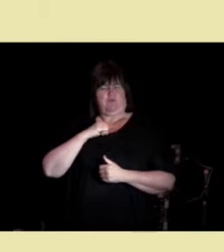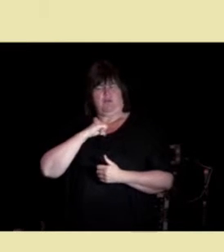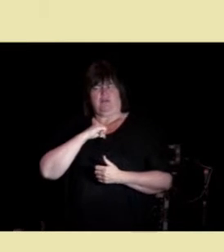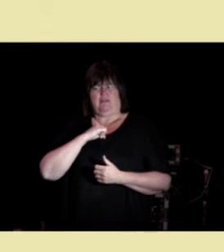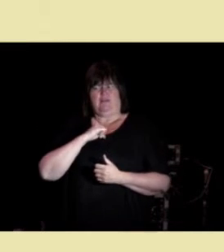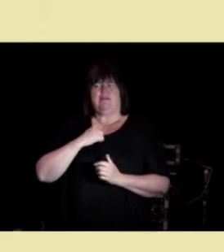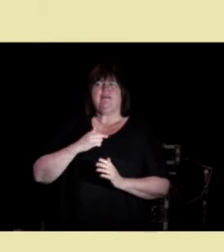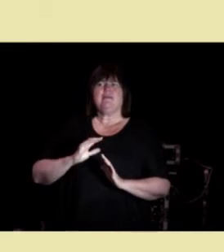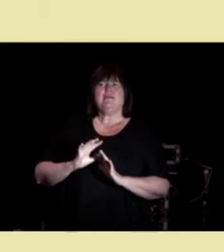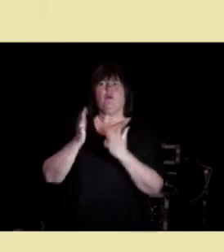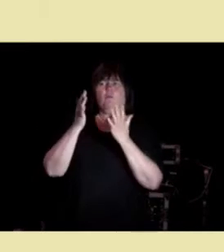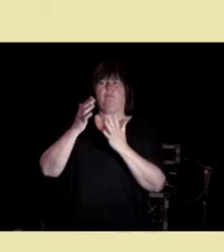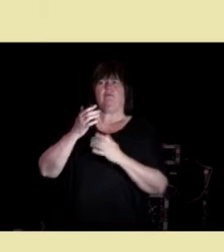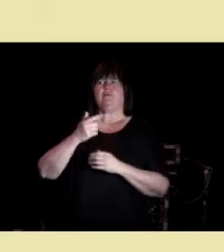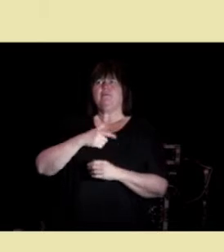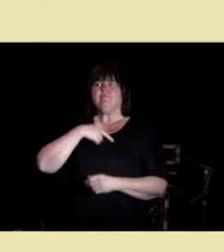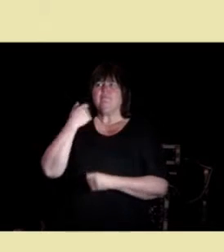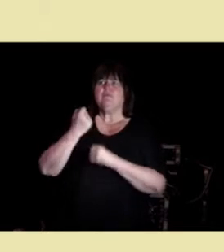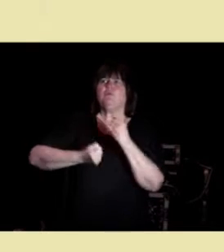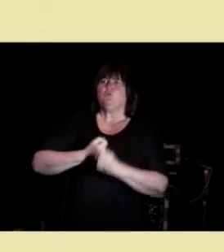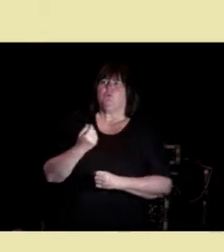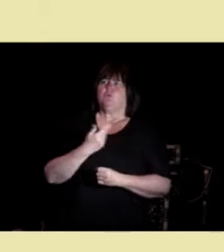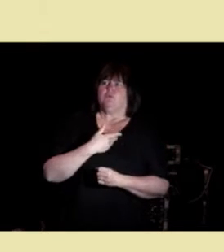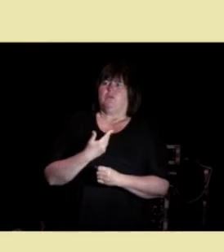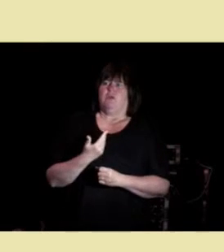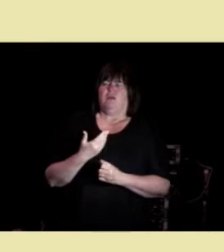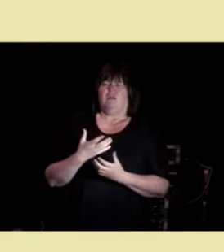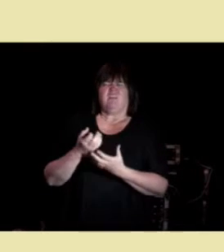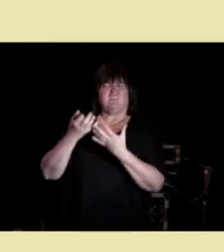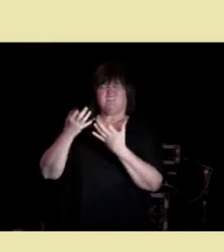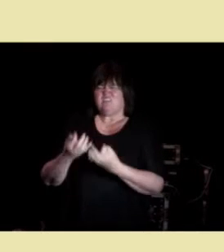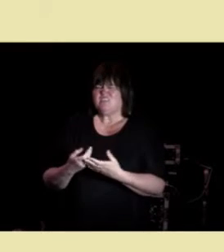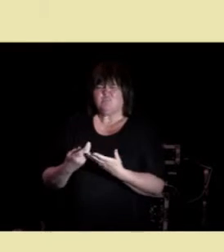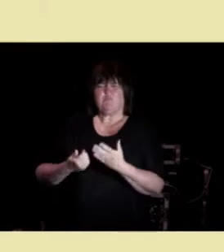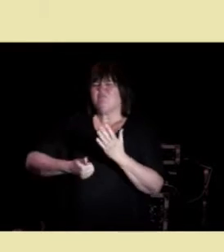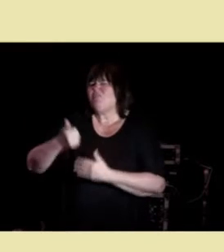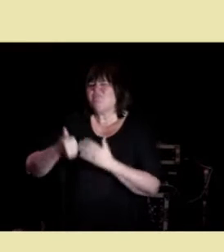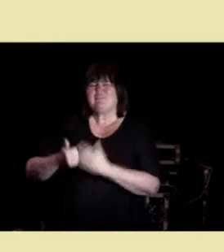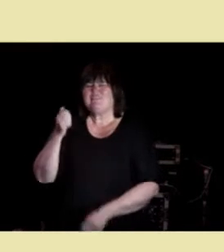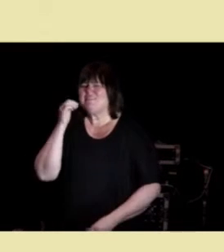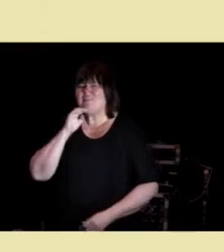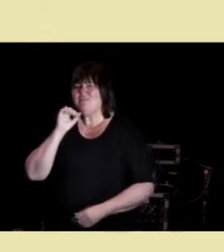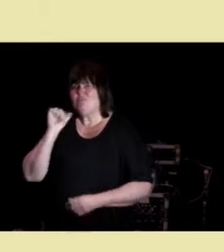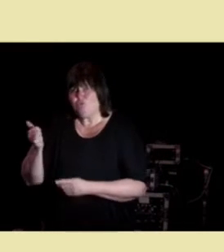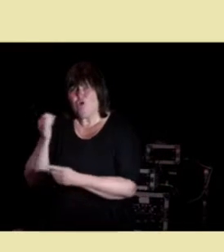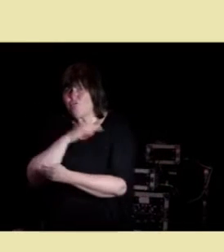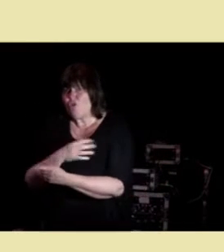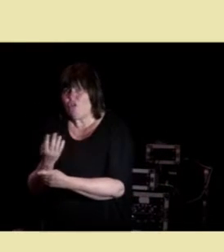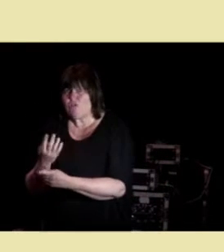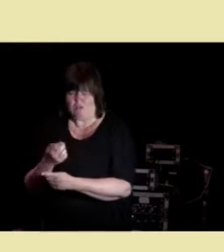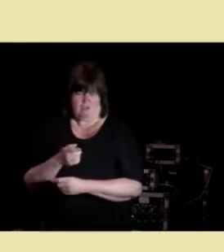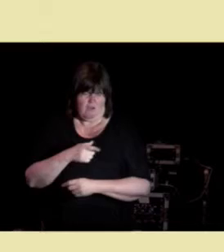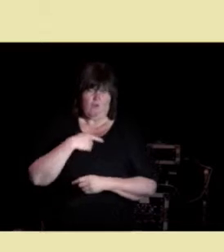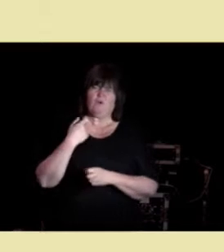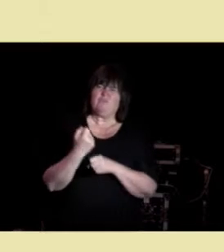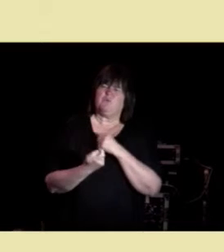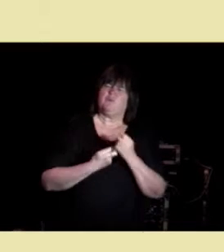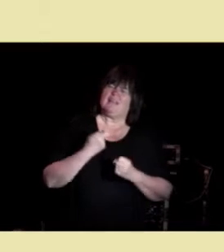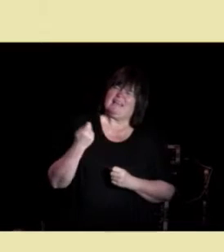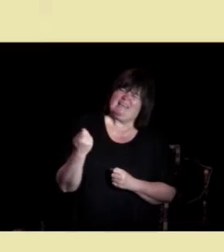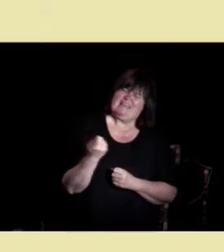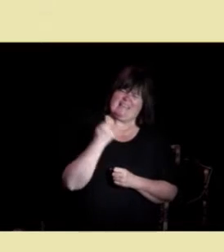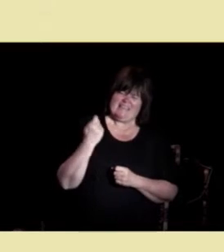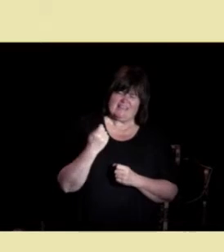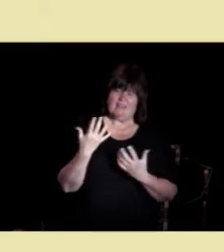veldig mye av ting som ikke var viktig for folk, og så gjorde vi alt for lite av det som var veldig viktig for